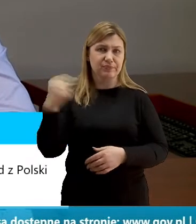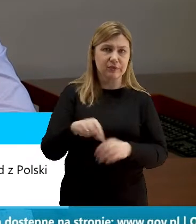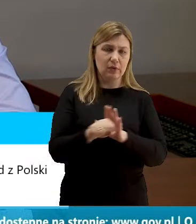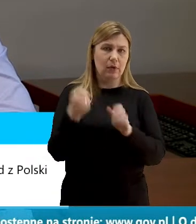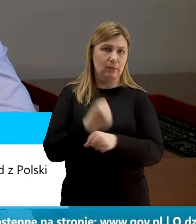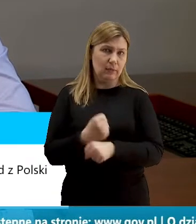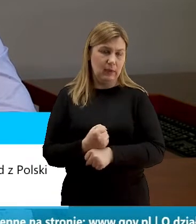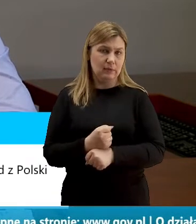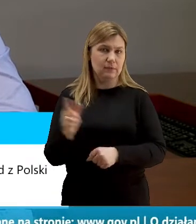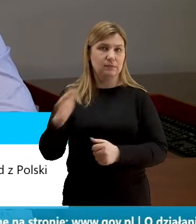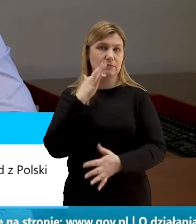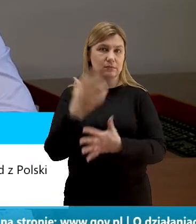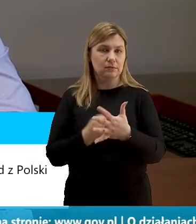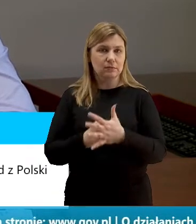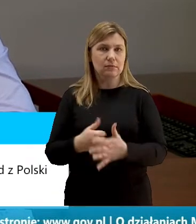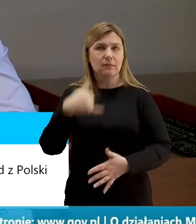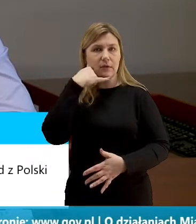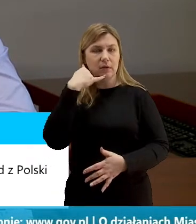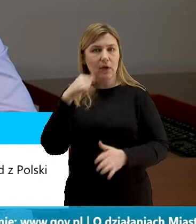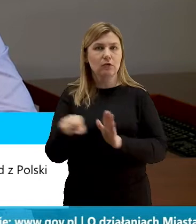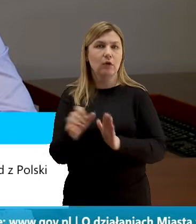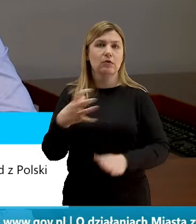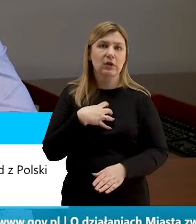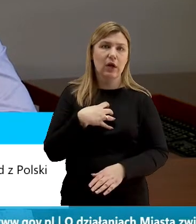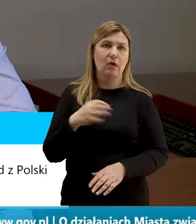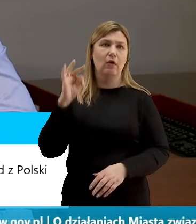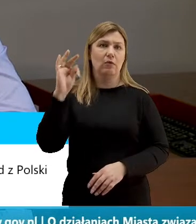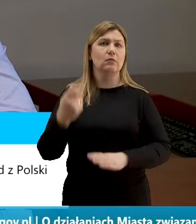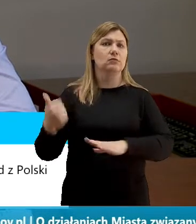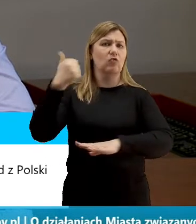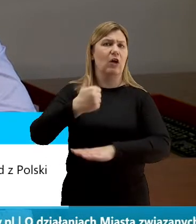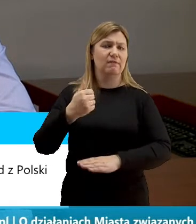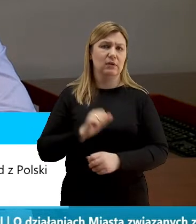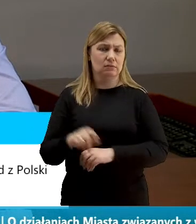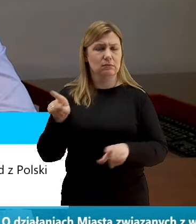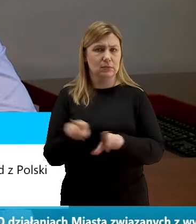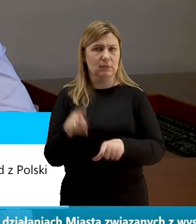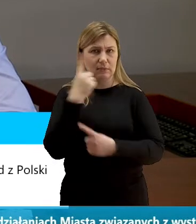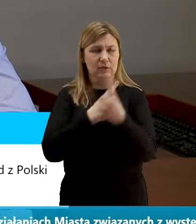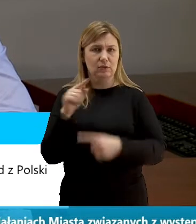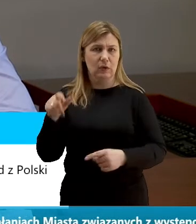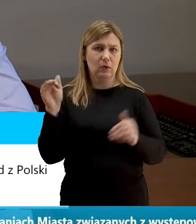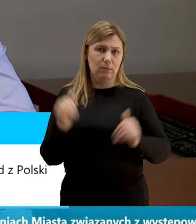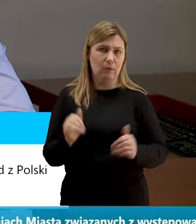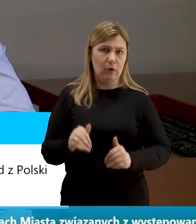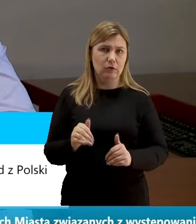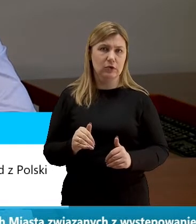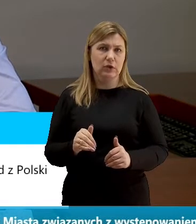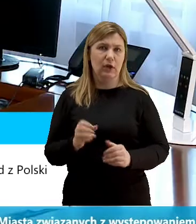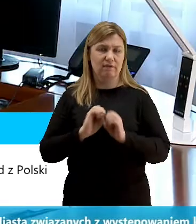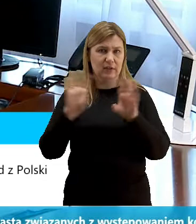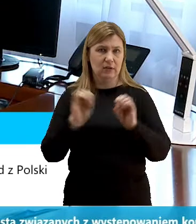korzystać z telefonu do dyrektora do swoich przełożonych i myślę że to można to można wyjaśnić